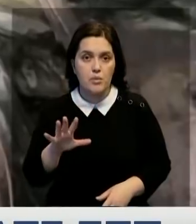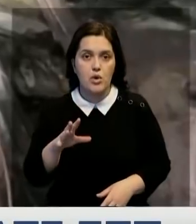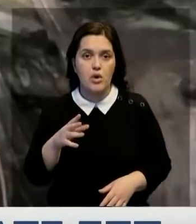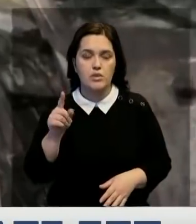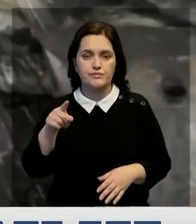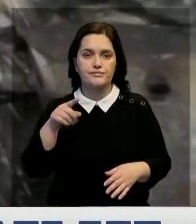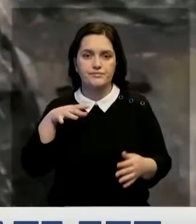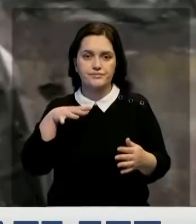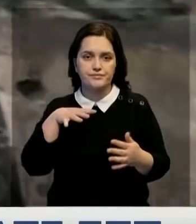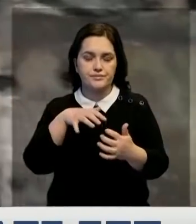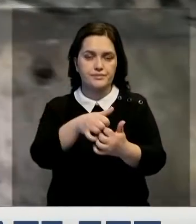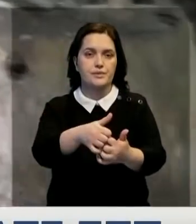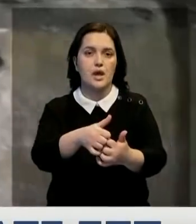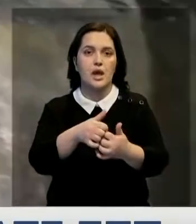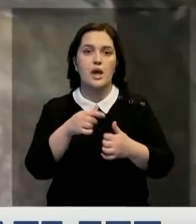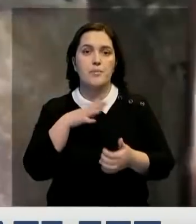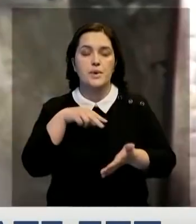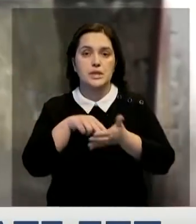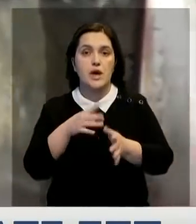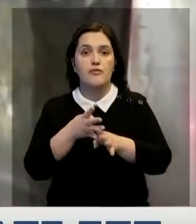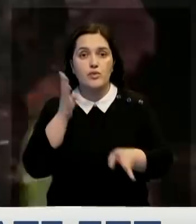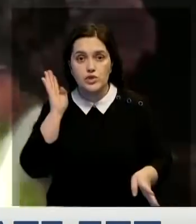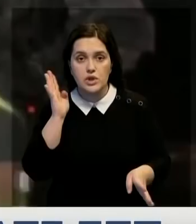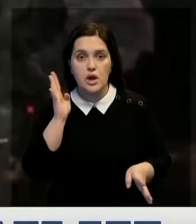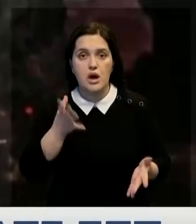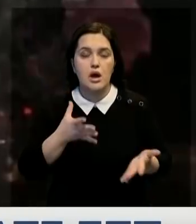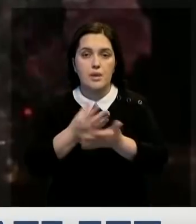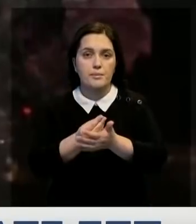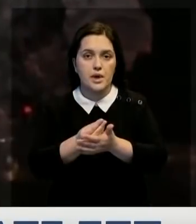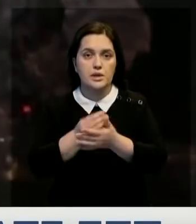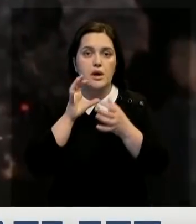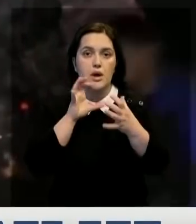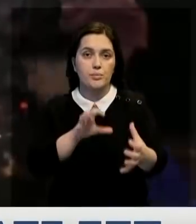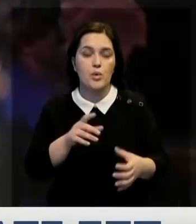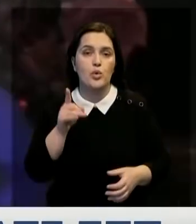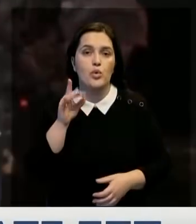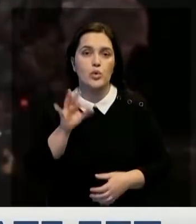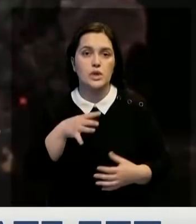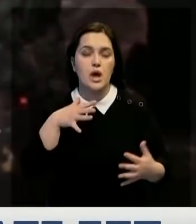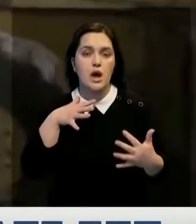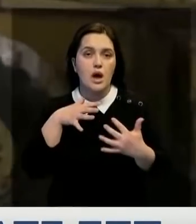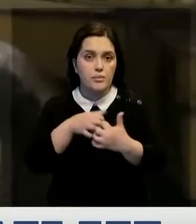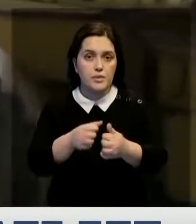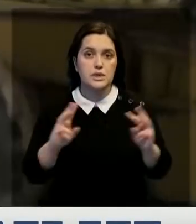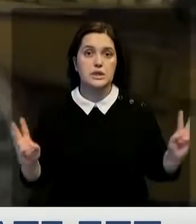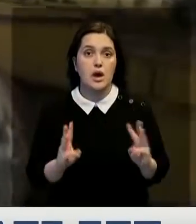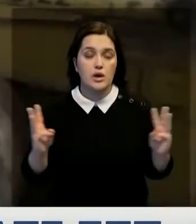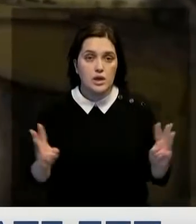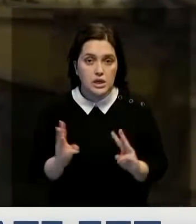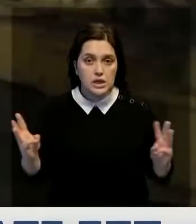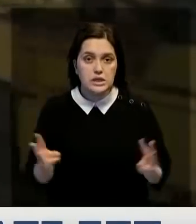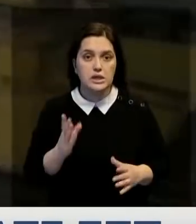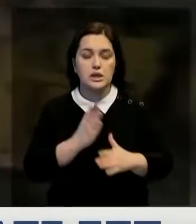протаранил несколько машин, которые стояли в очереди на пункте облаты проезда. От удара 10 автомобилей загорелись.